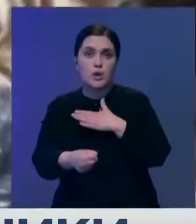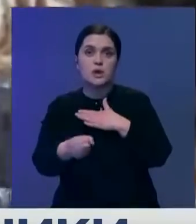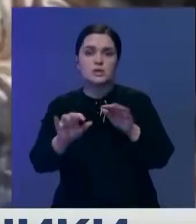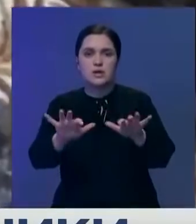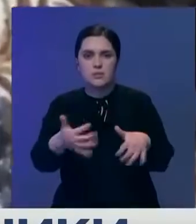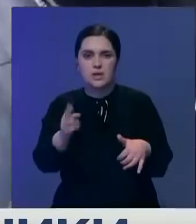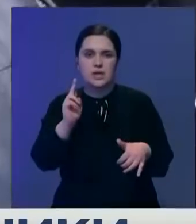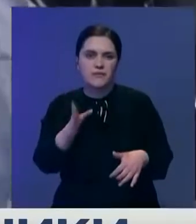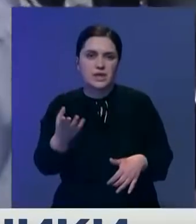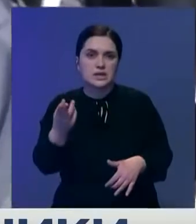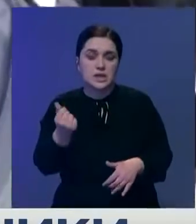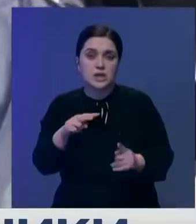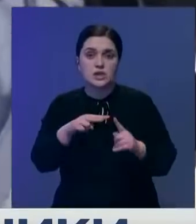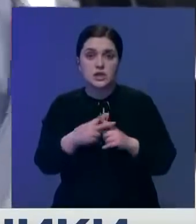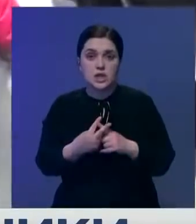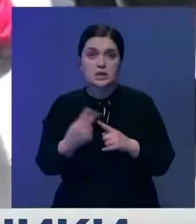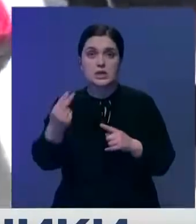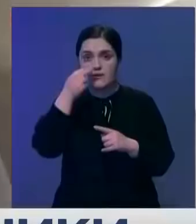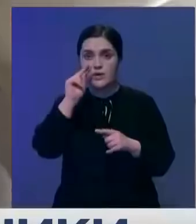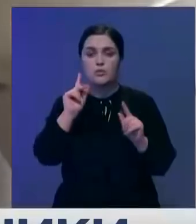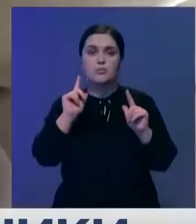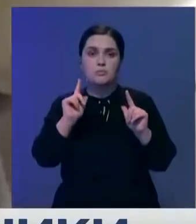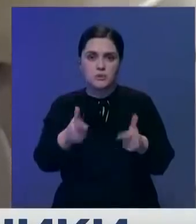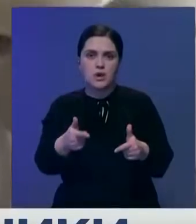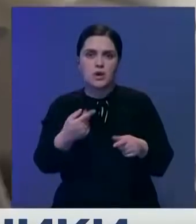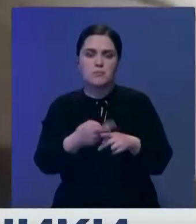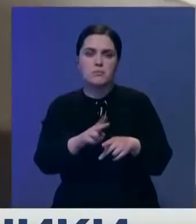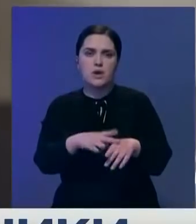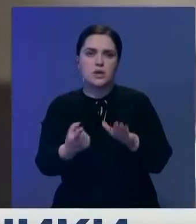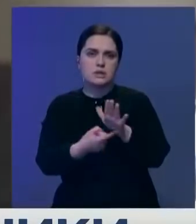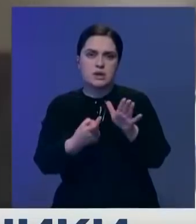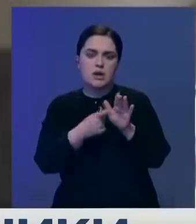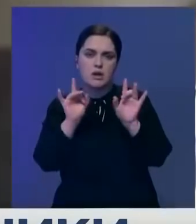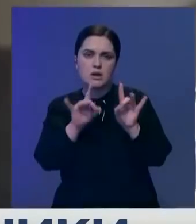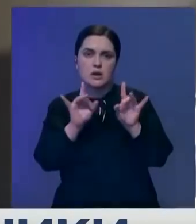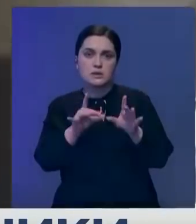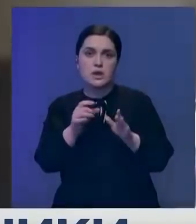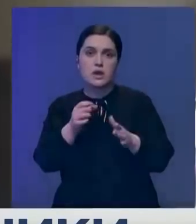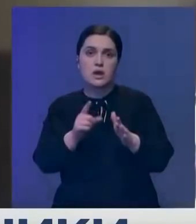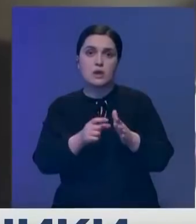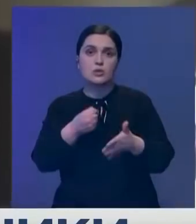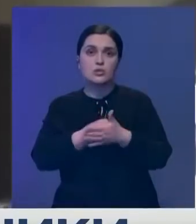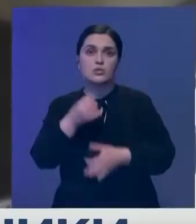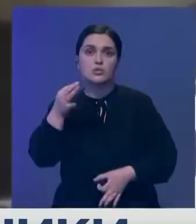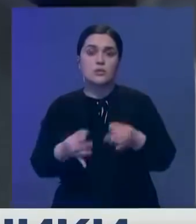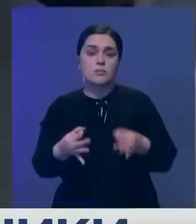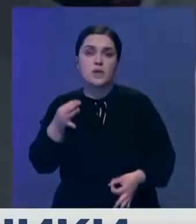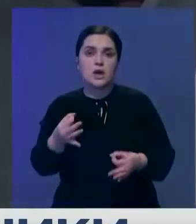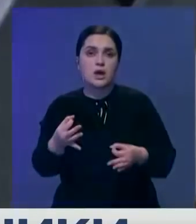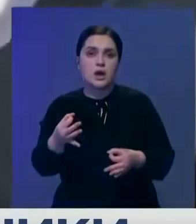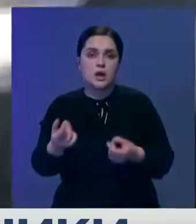с конфискацией имущества. Часть из них вину признали и сотрудничают со следствием. Досудебное расследование продолжается.